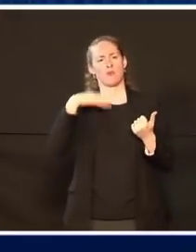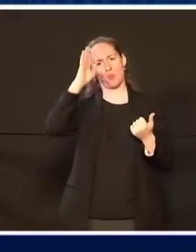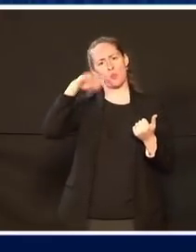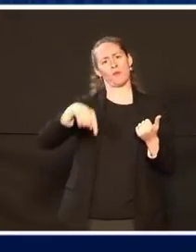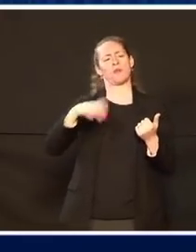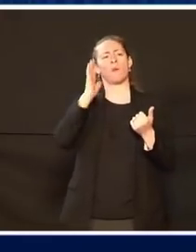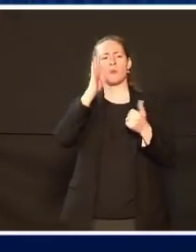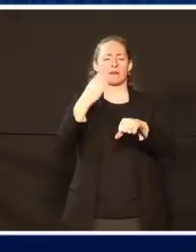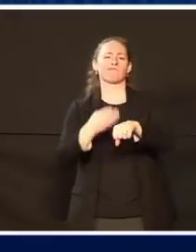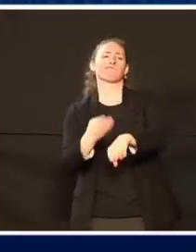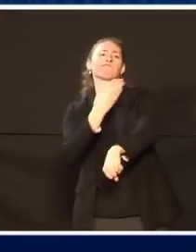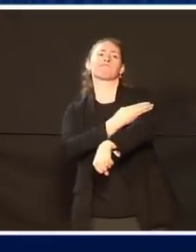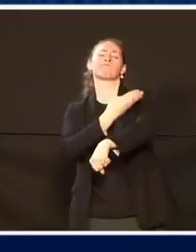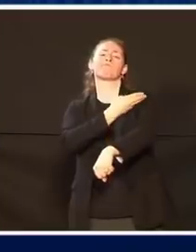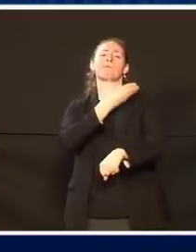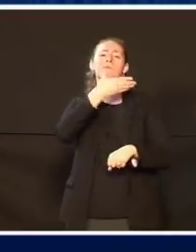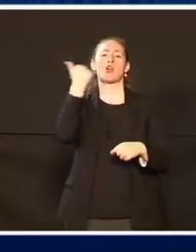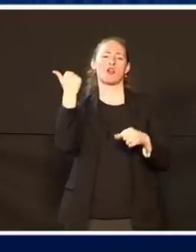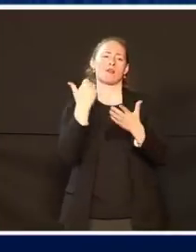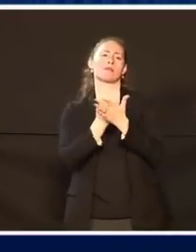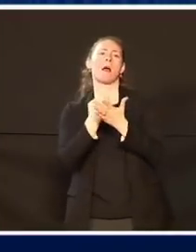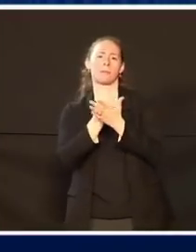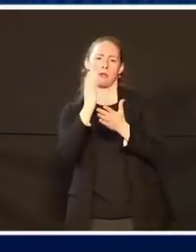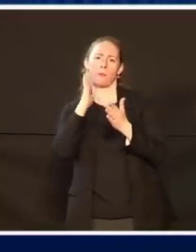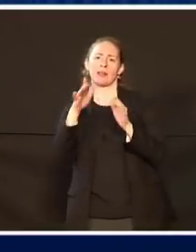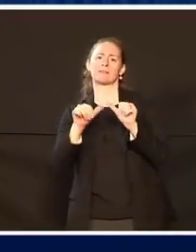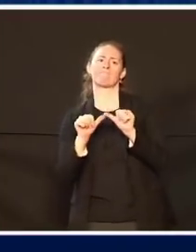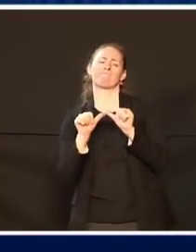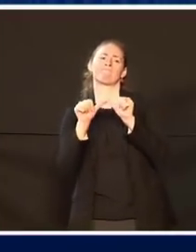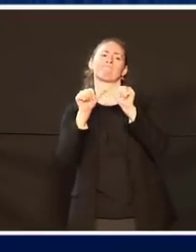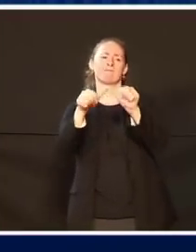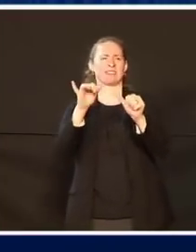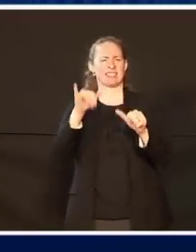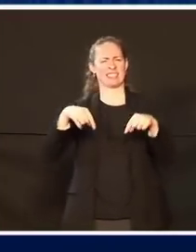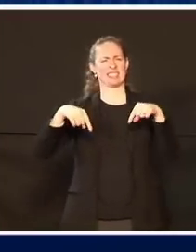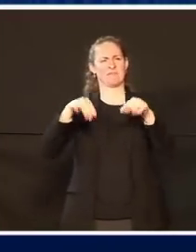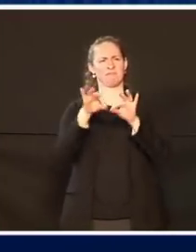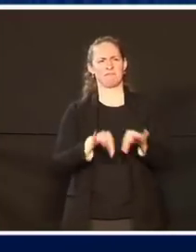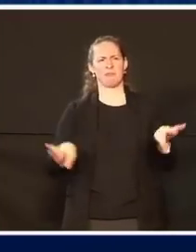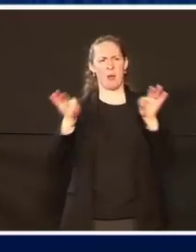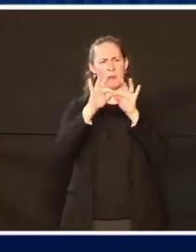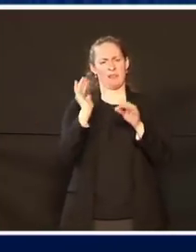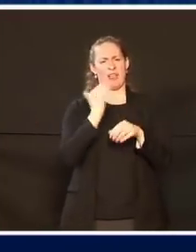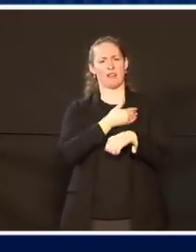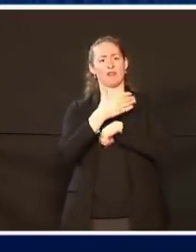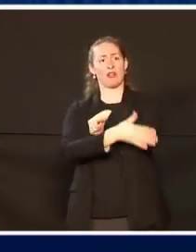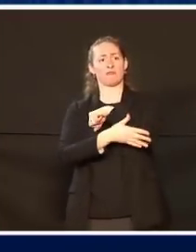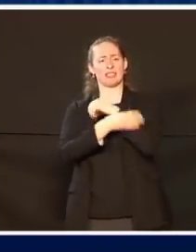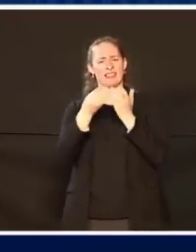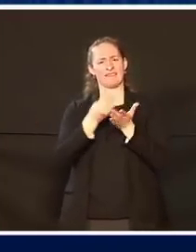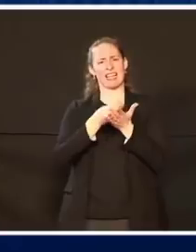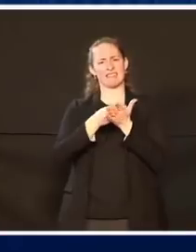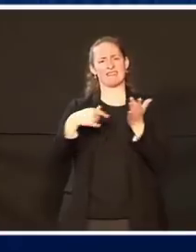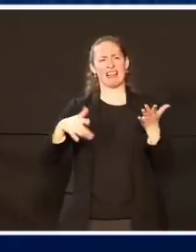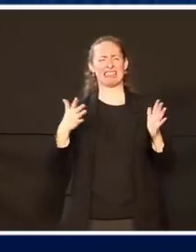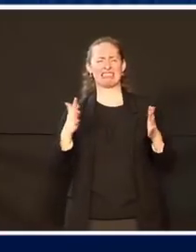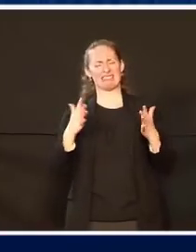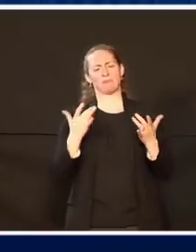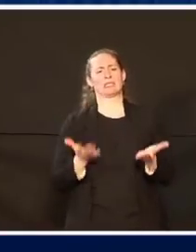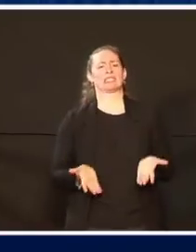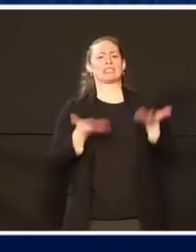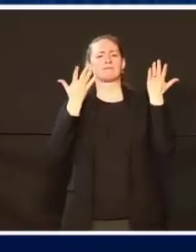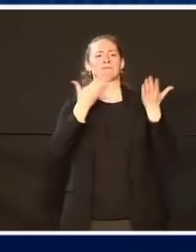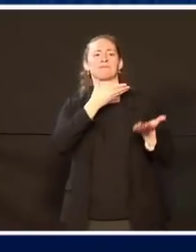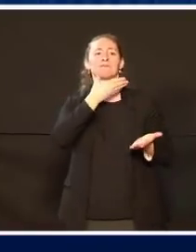Eine stärkere Wirtschaft ist das Ziel. Der Gewinn wird jetzt nicht nur in den Arbeitsplätzen bestehen, sondern